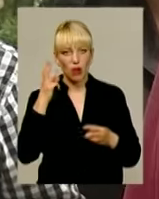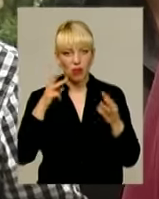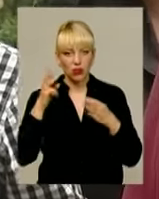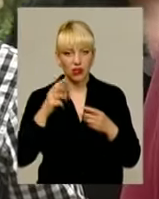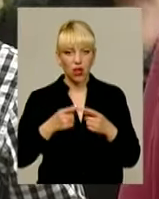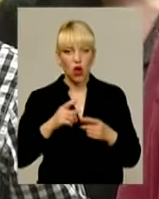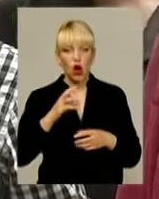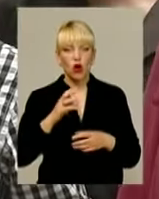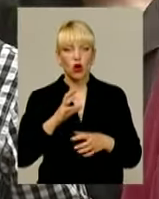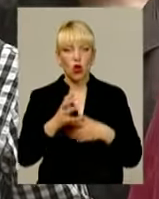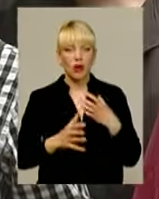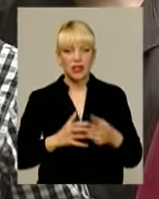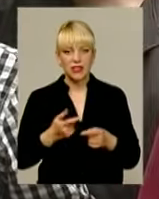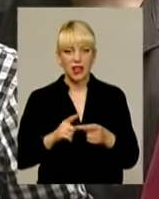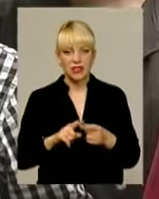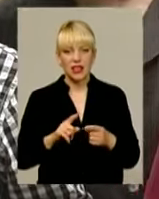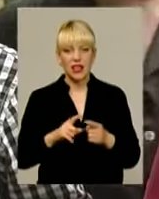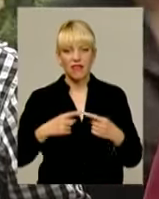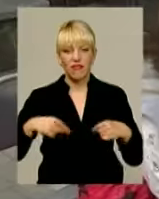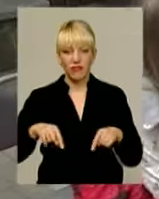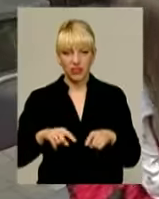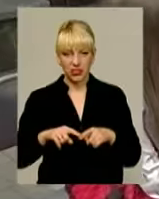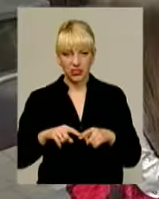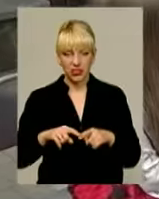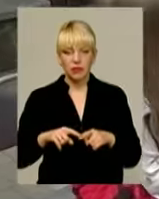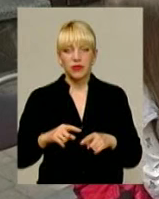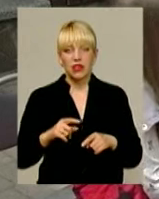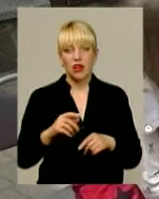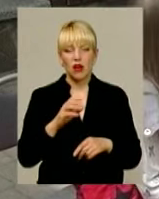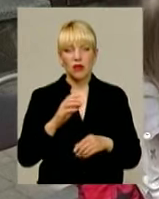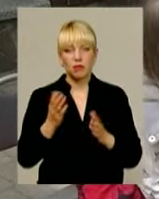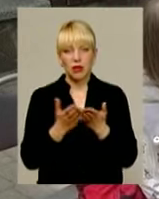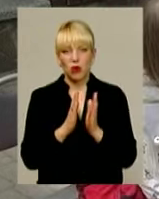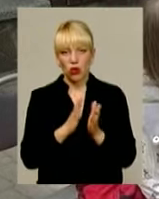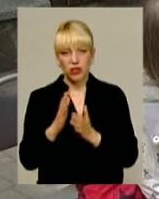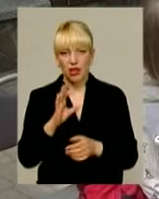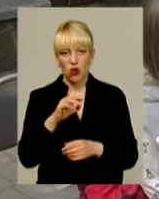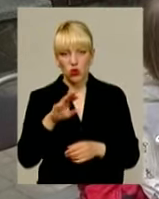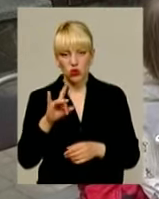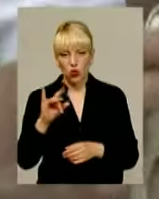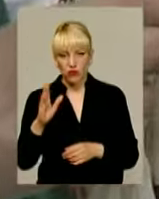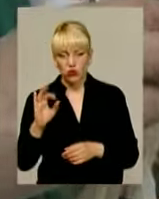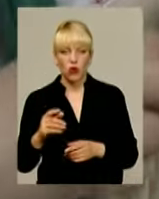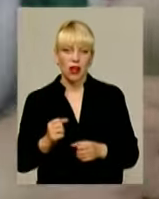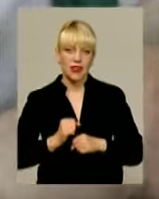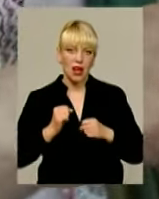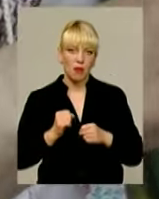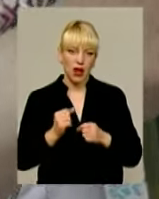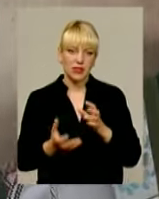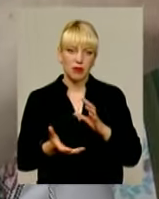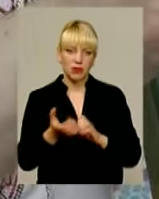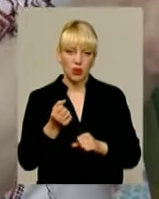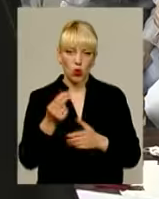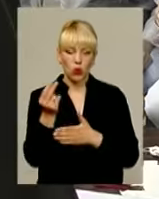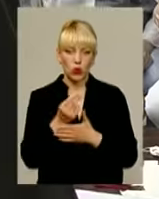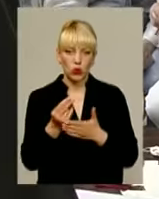універсальної наукової бібліотеки імені Миколи Островського намагається підтримувати художників-аматорів, самородків,